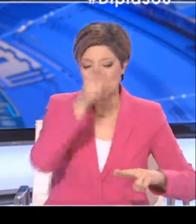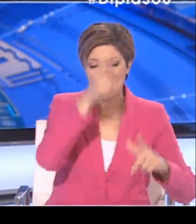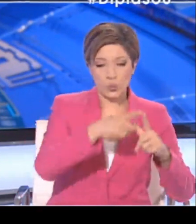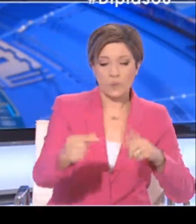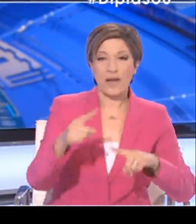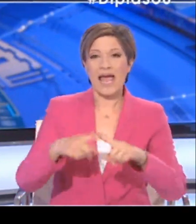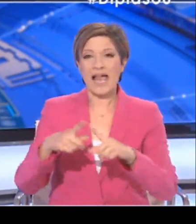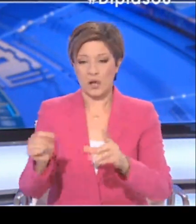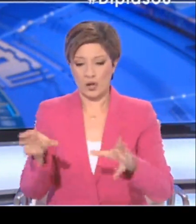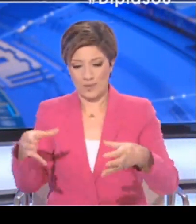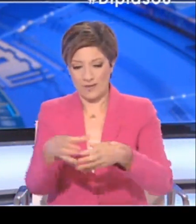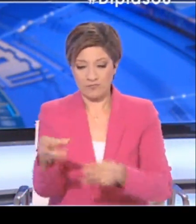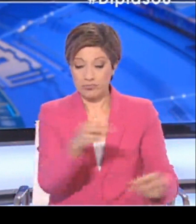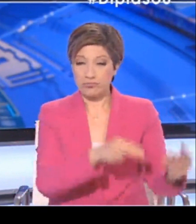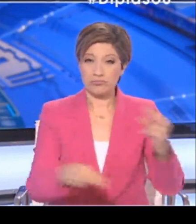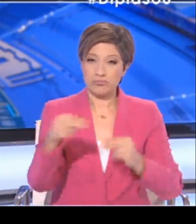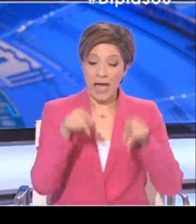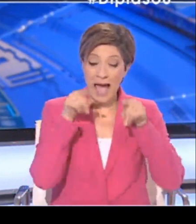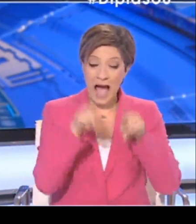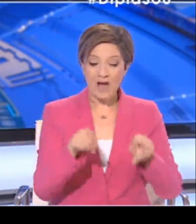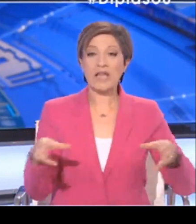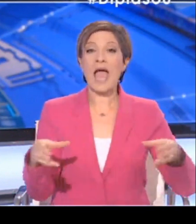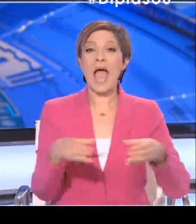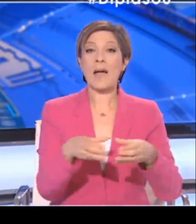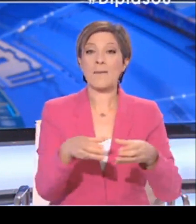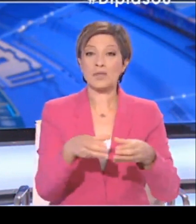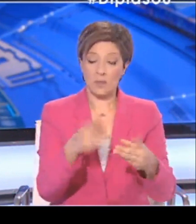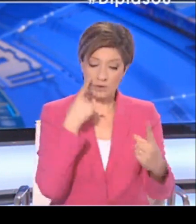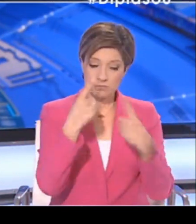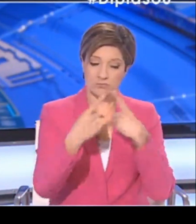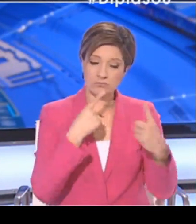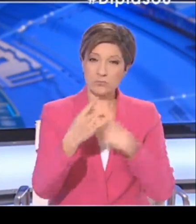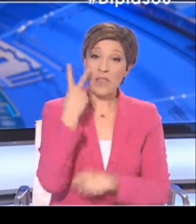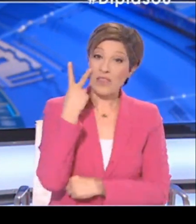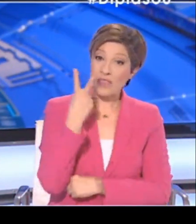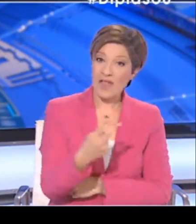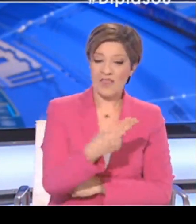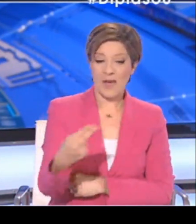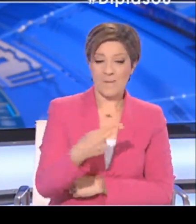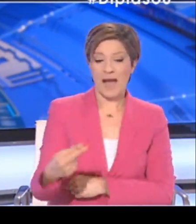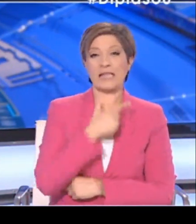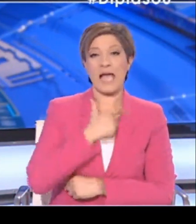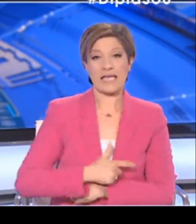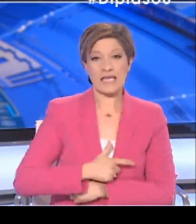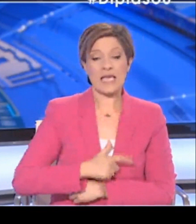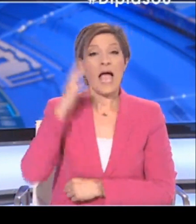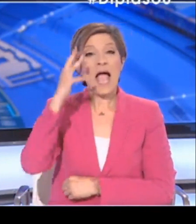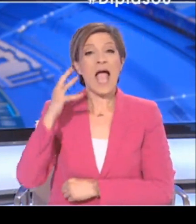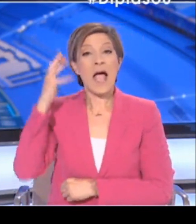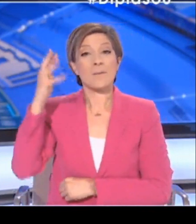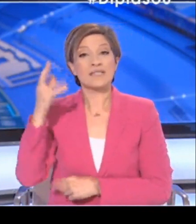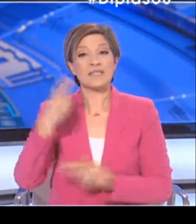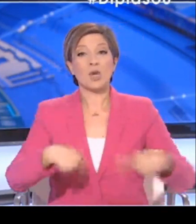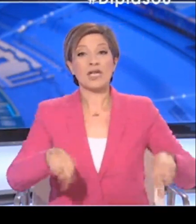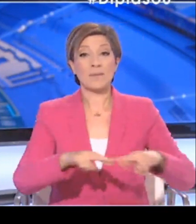Υπάρχουν αυτές οι επιτροπές όπου εξετάζουν διάφορα θέματα που έχουν να κάνουν με την υγεία. Πιθανότατα η επιστημονική επιτροπή μας